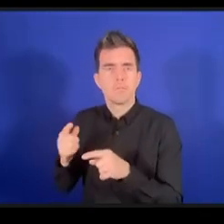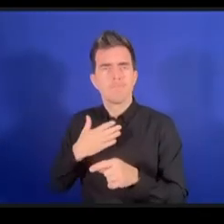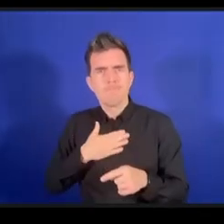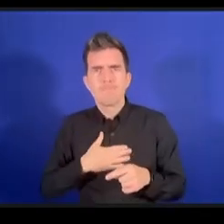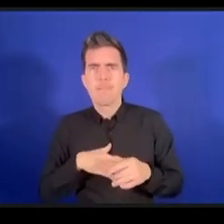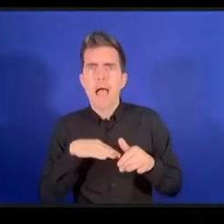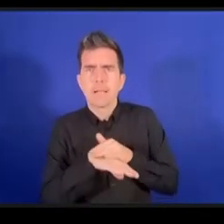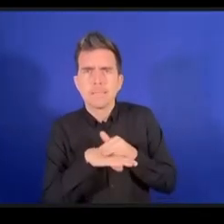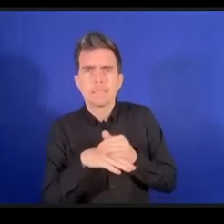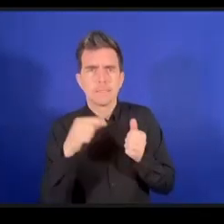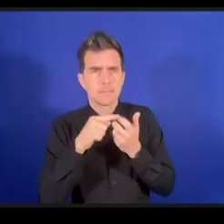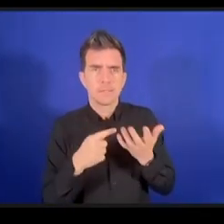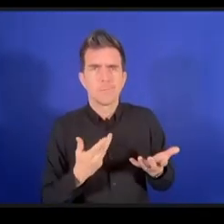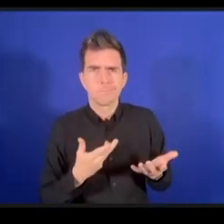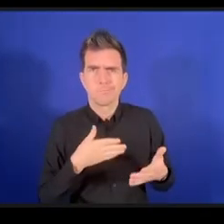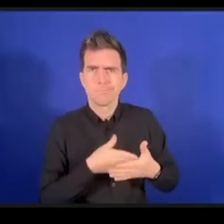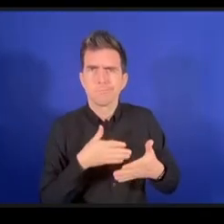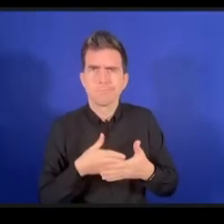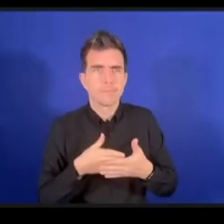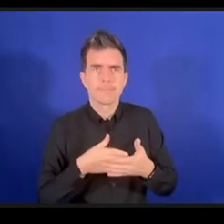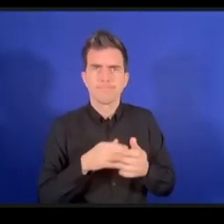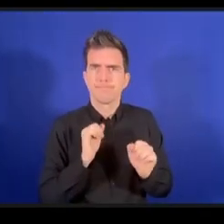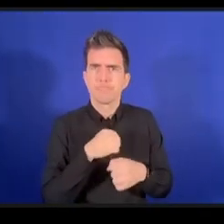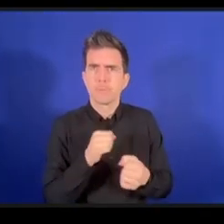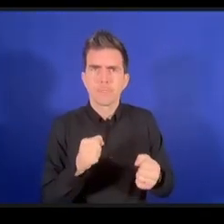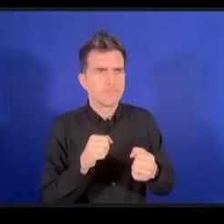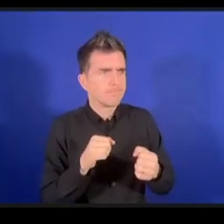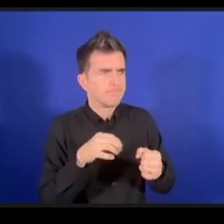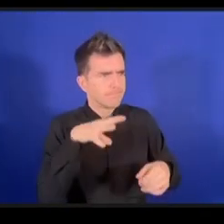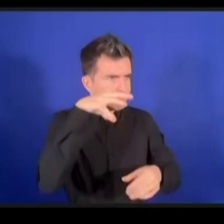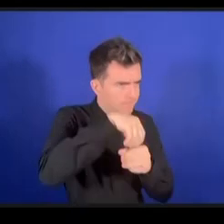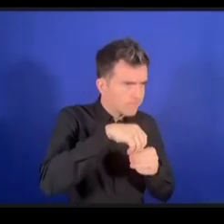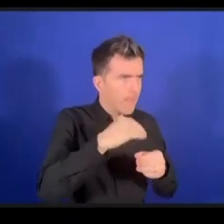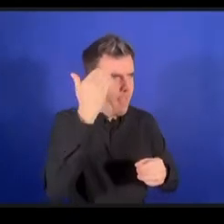الوصول إلى ذلك المضمون